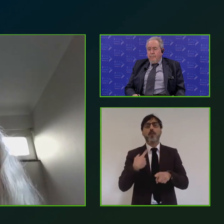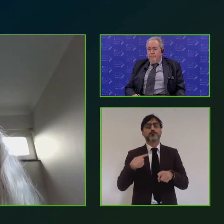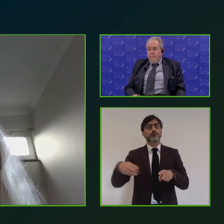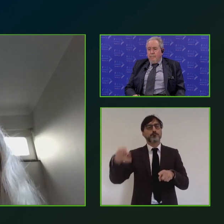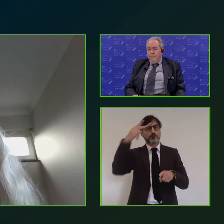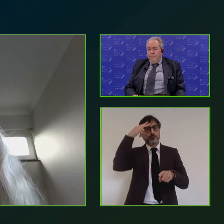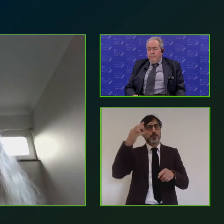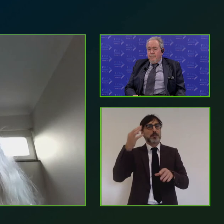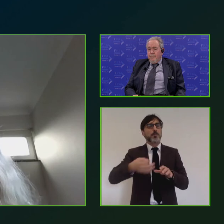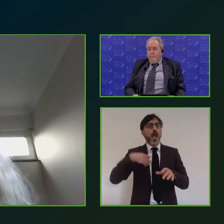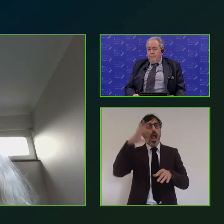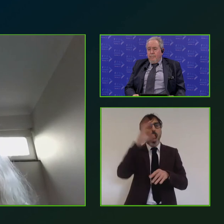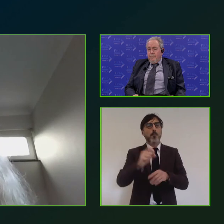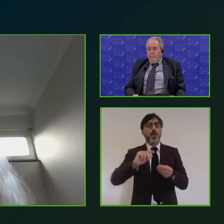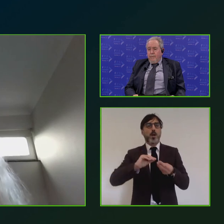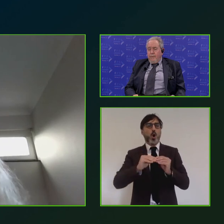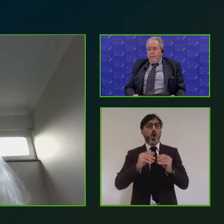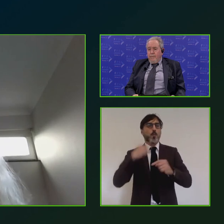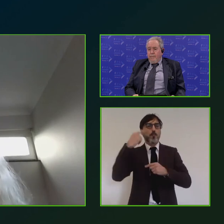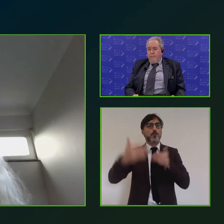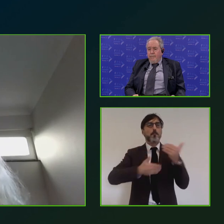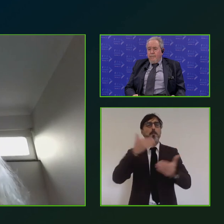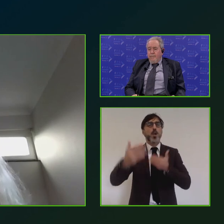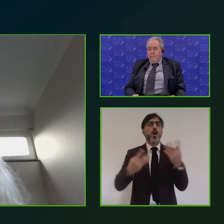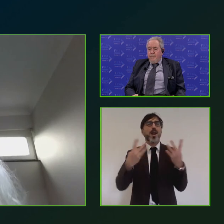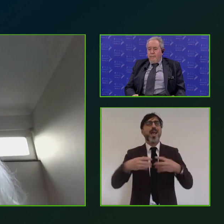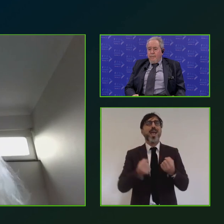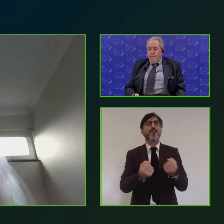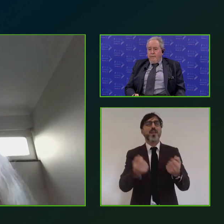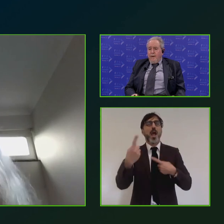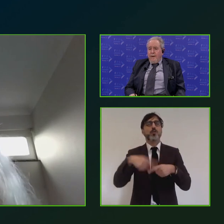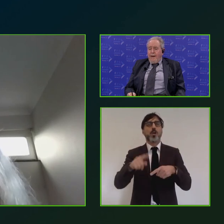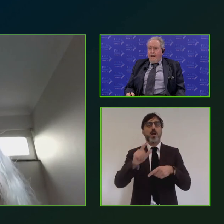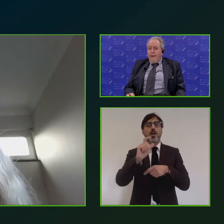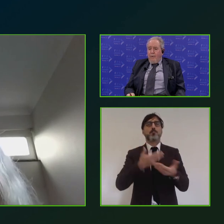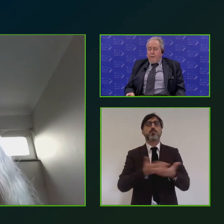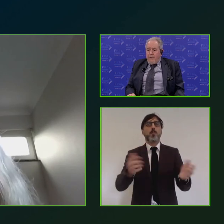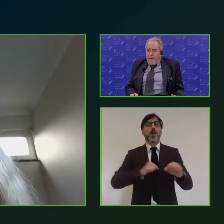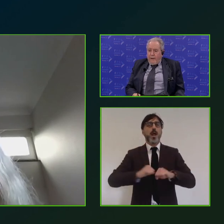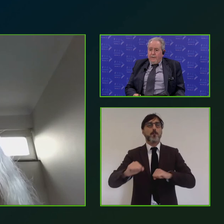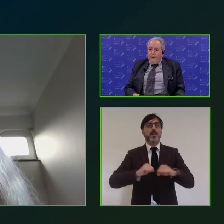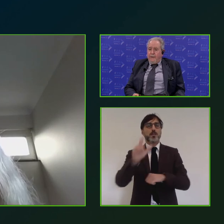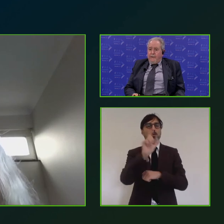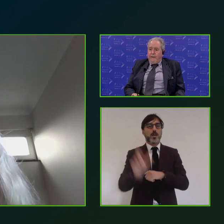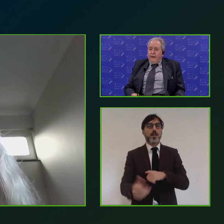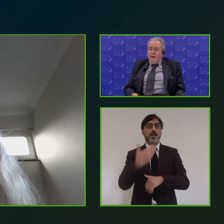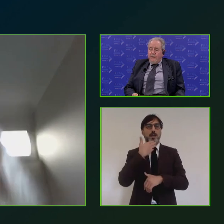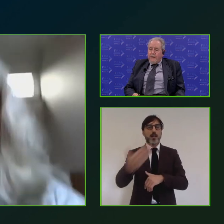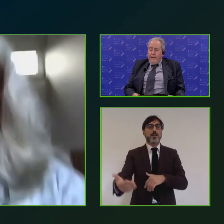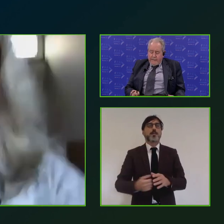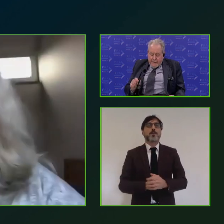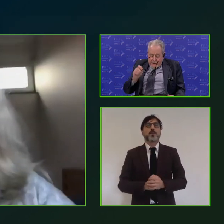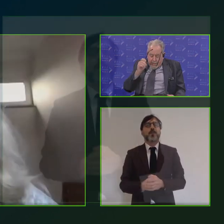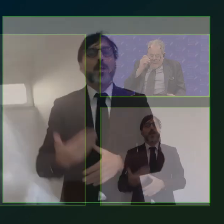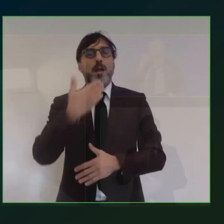considerazione per capire come migliorare l'efficacia della pubblica amministrazione in Italia grazie grazie grazie molto Dallina